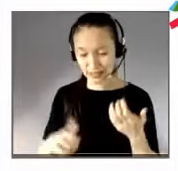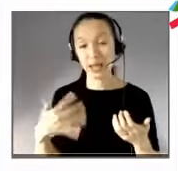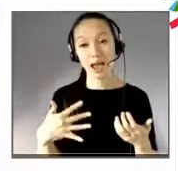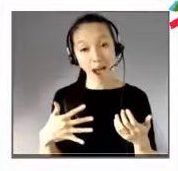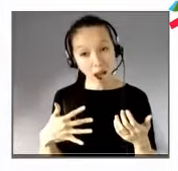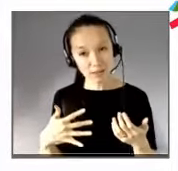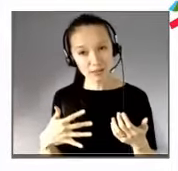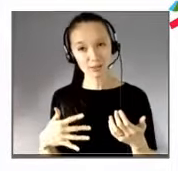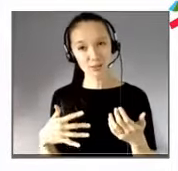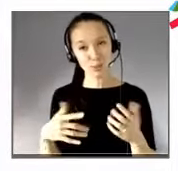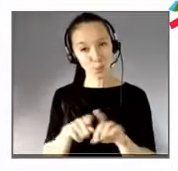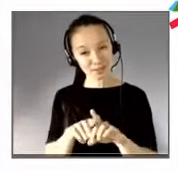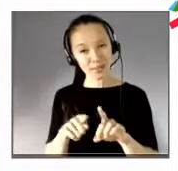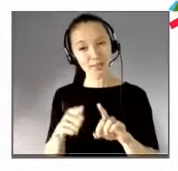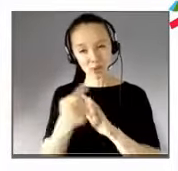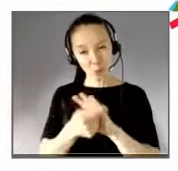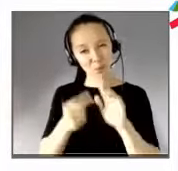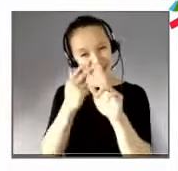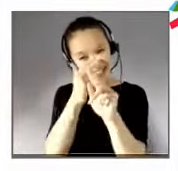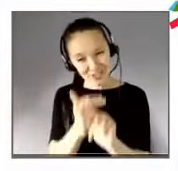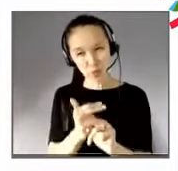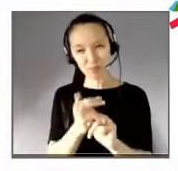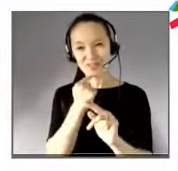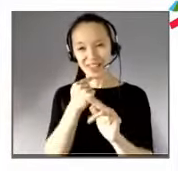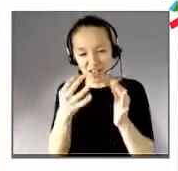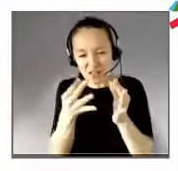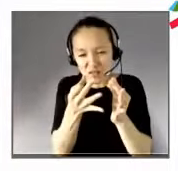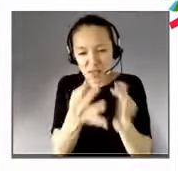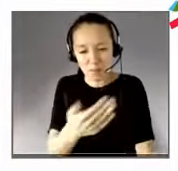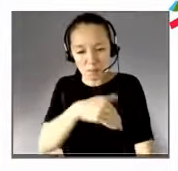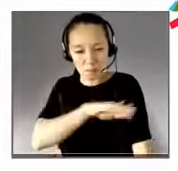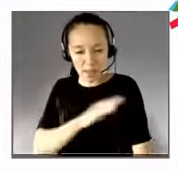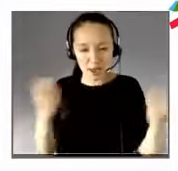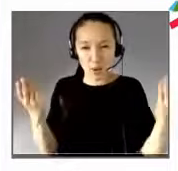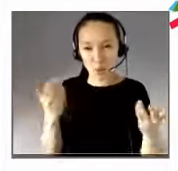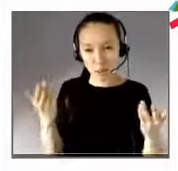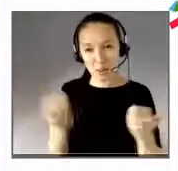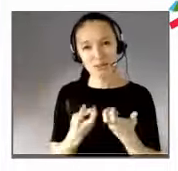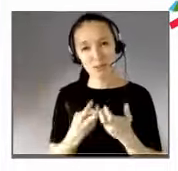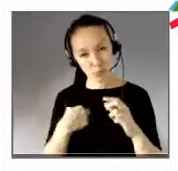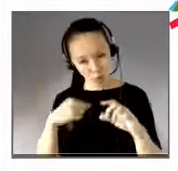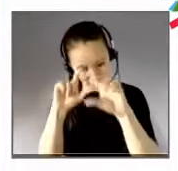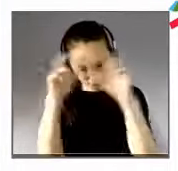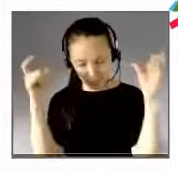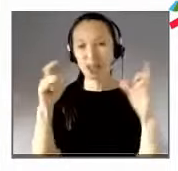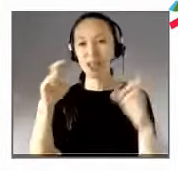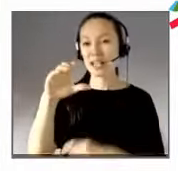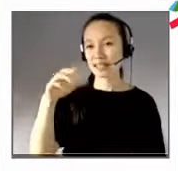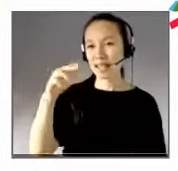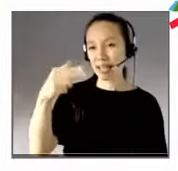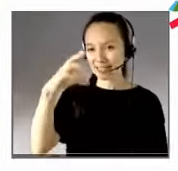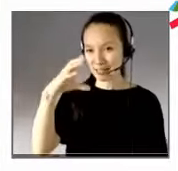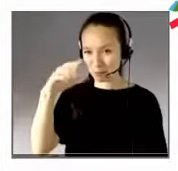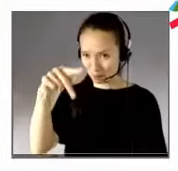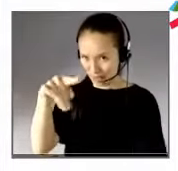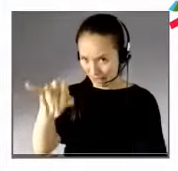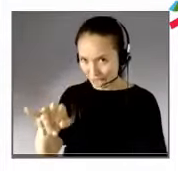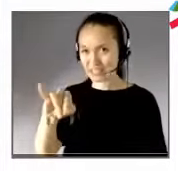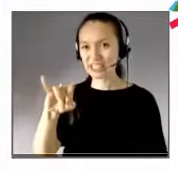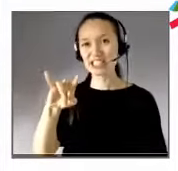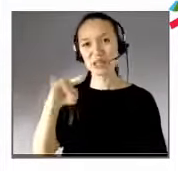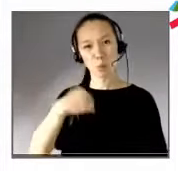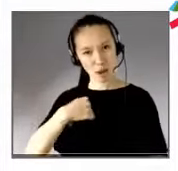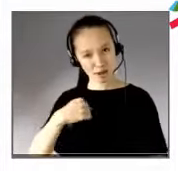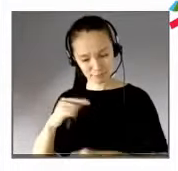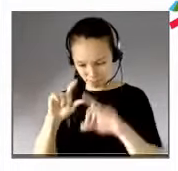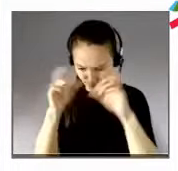vulnérabilité par rapport à quoi ? Je représente le Conseil national consultatif des personnes handicapées via ma commission santé, on a bien dit